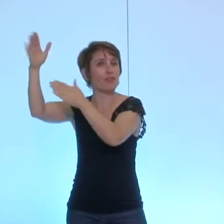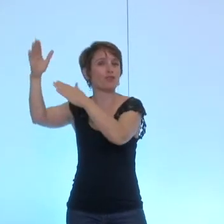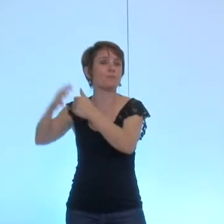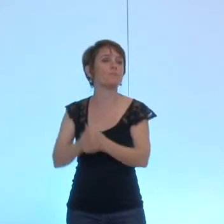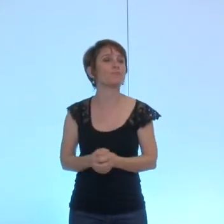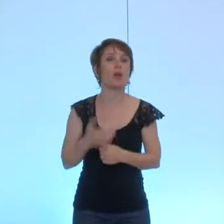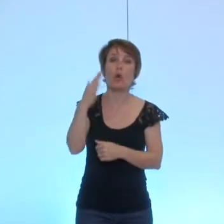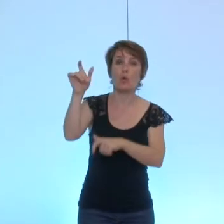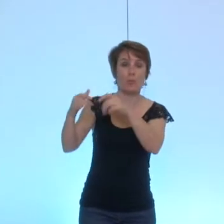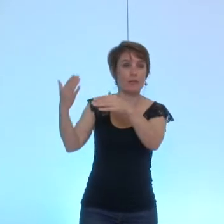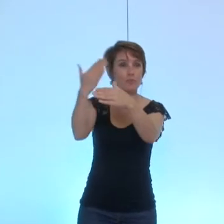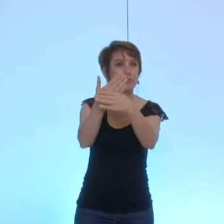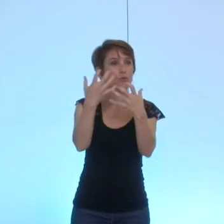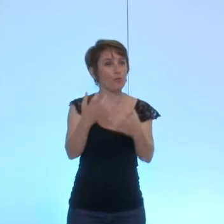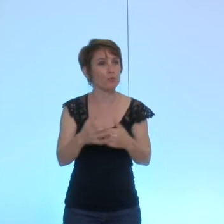parole